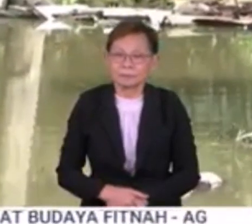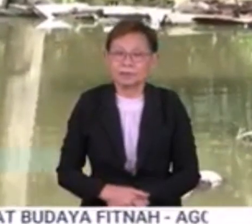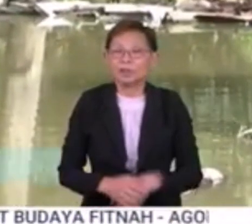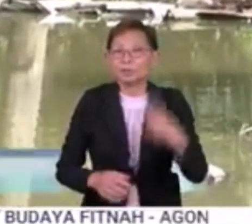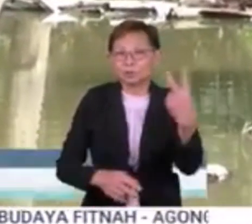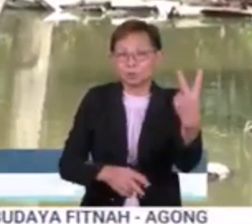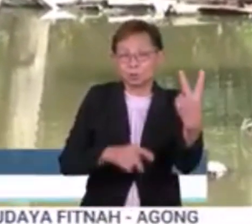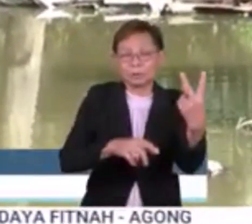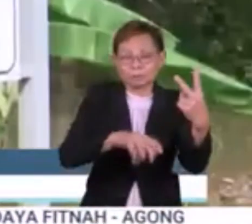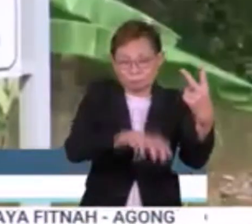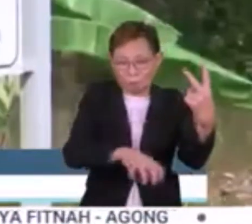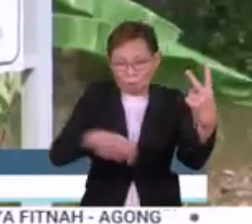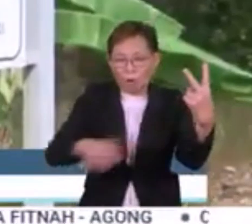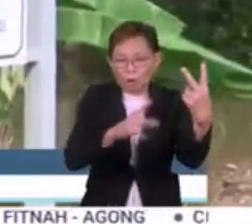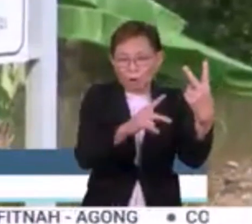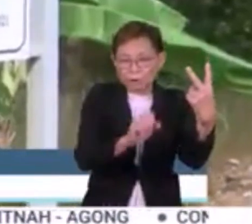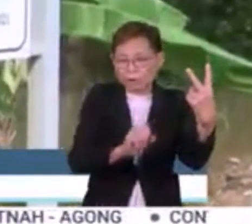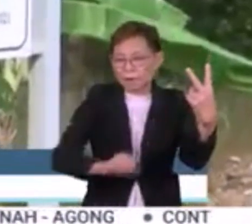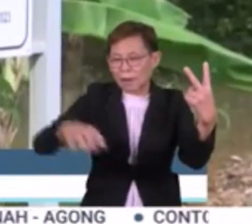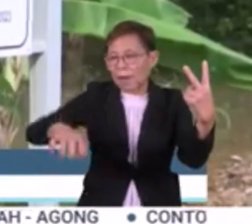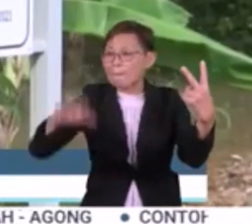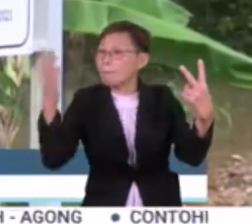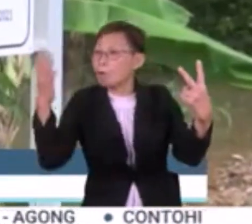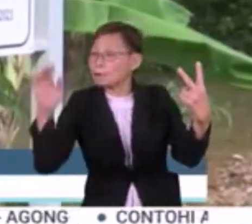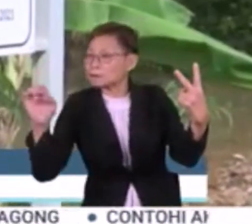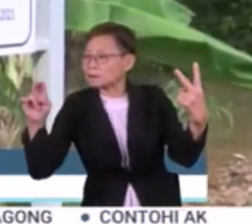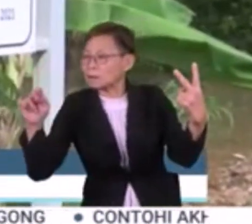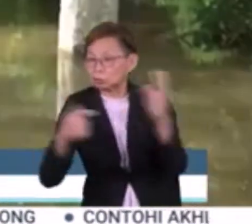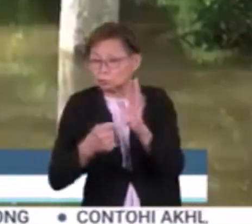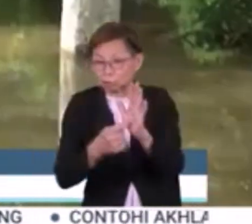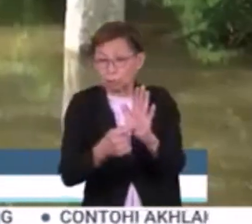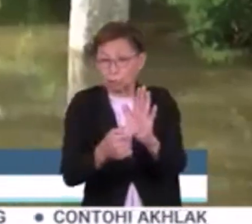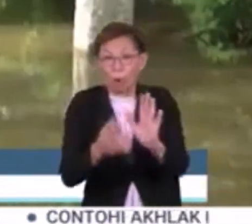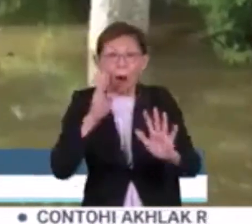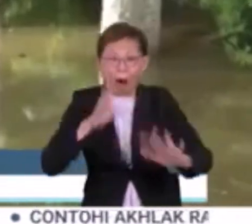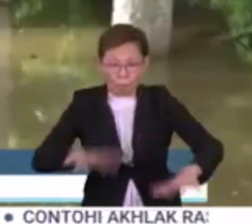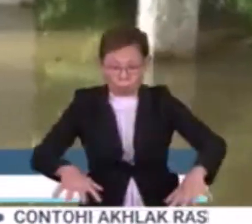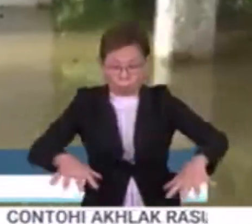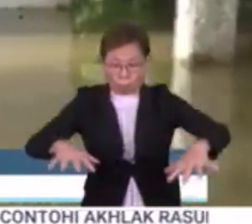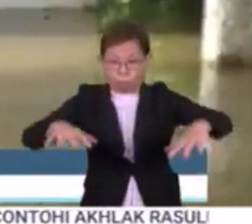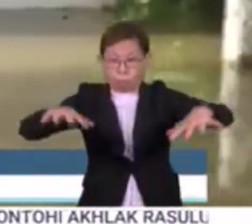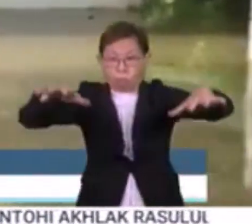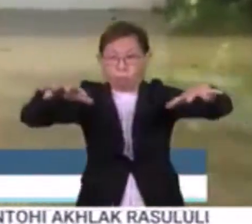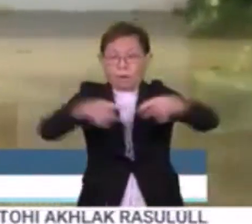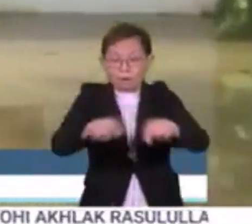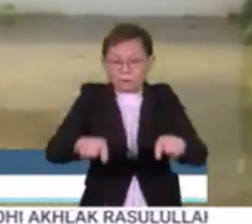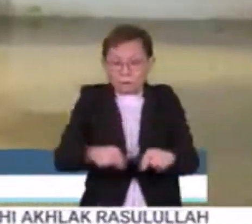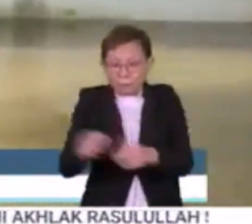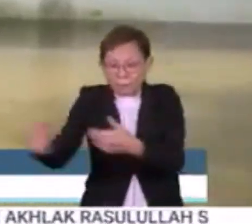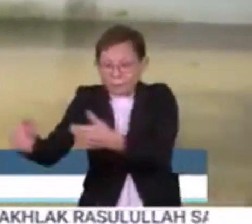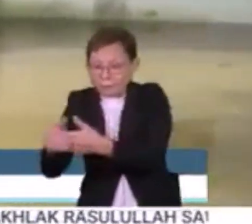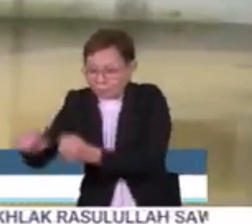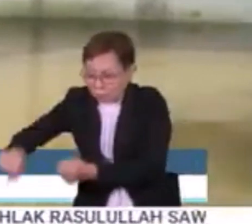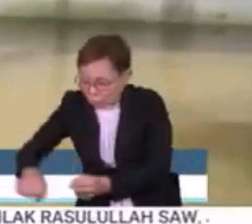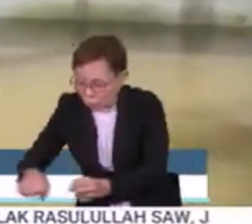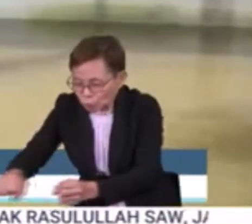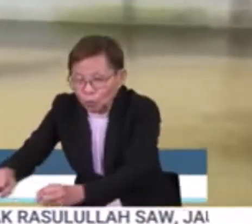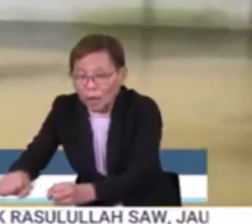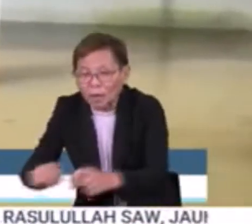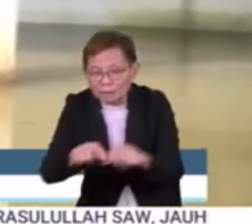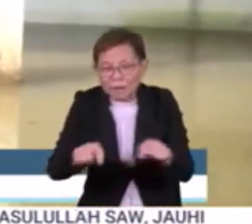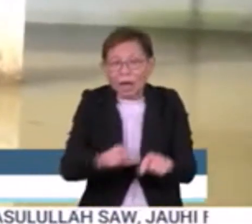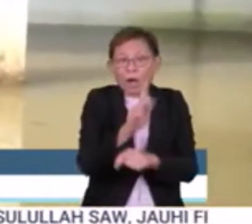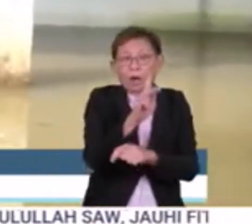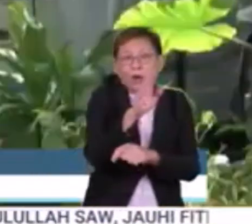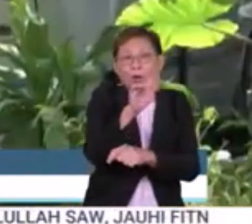Dua daerah iaitu Kota Star dan Pokok Sena menunjukkan peningkatan paras air banjir di kawasan berhampiran sungai. Di